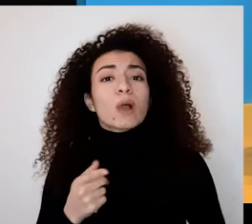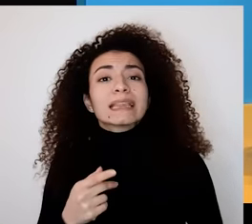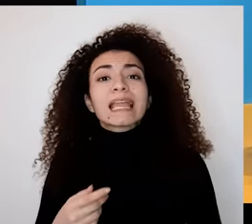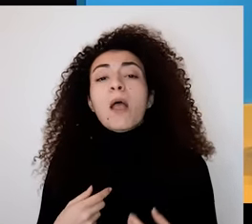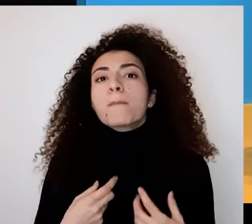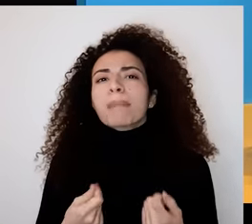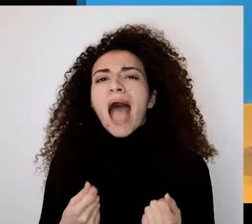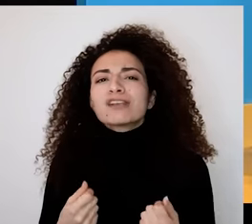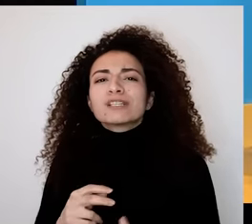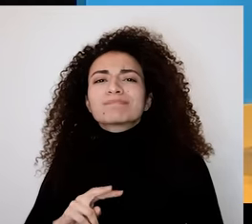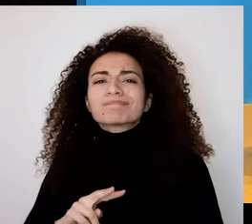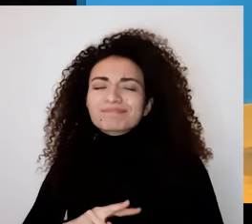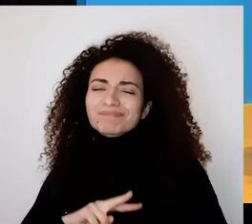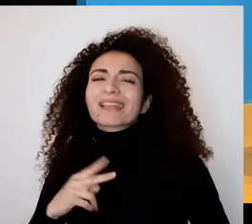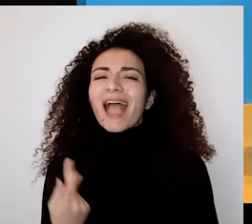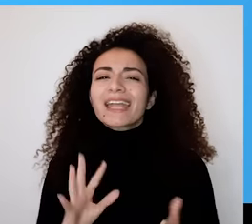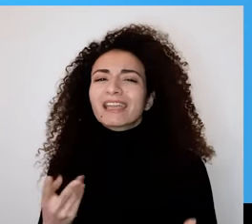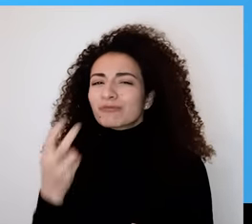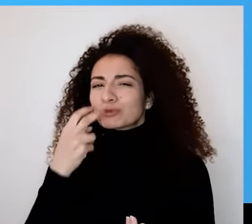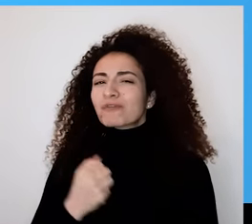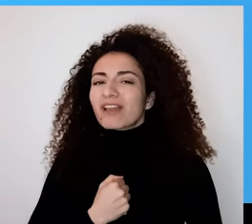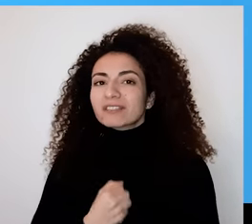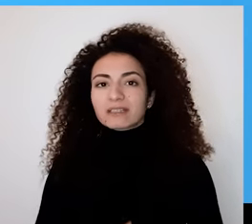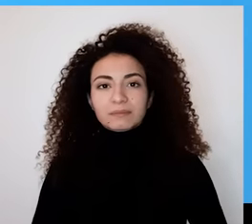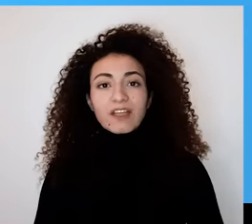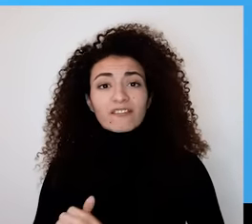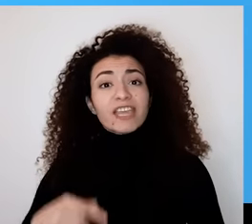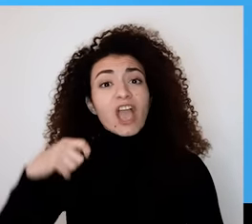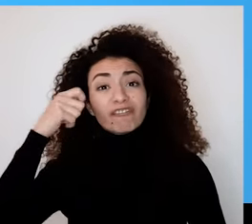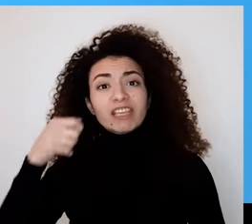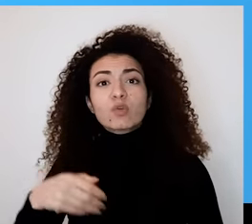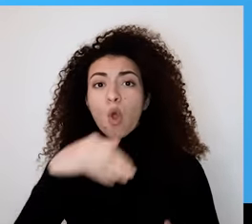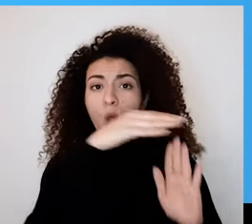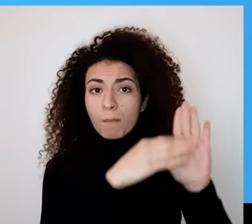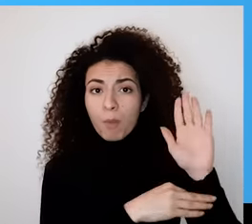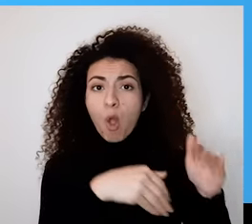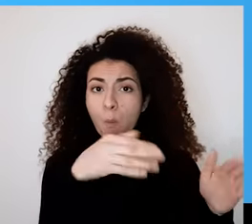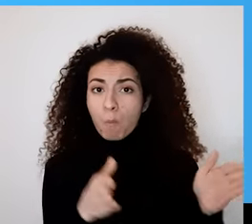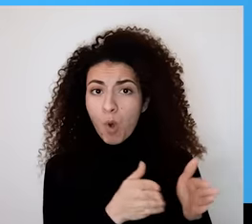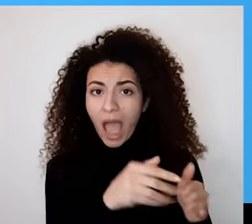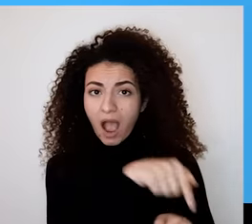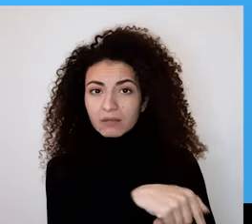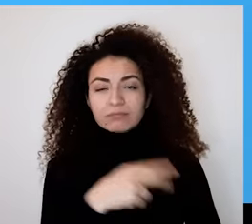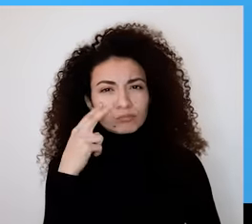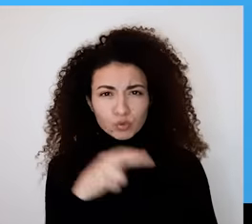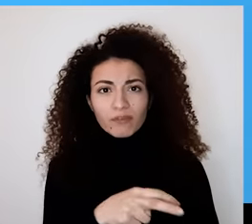بتحسي إنه بحاجة تنظري لنظرة جديدة؟ بهالإطار بتعيكي تحضري فيديو بالملحة بيتضمن حملة جريئة